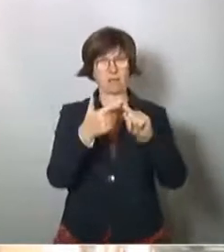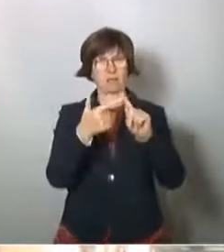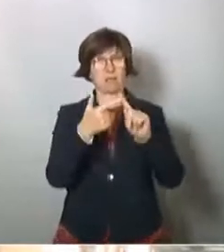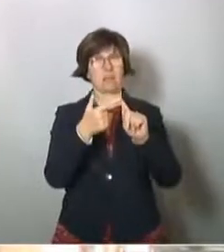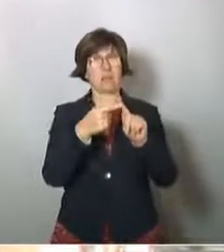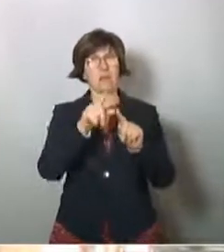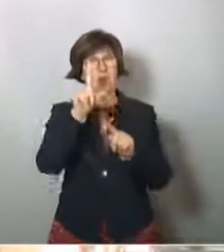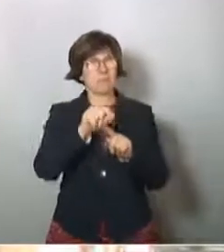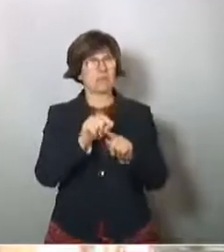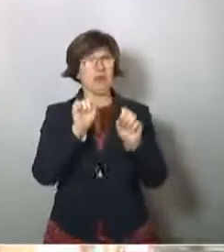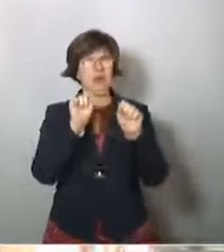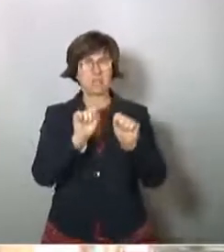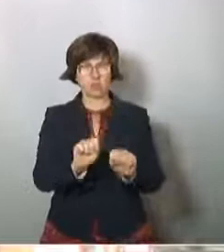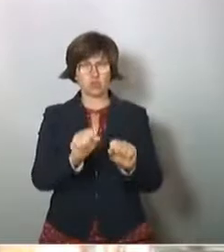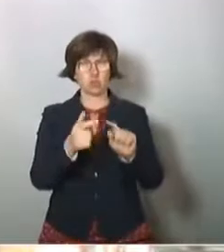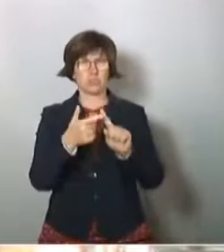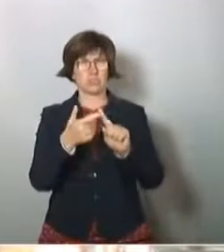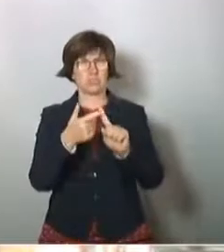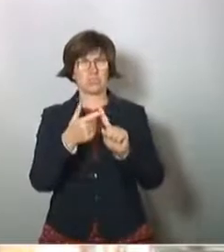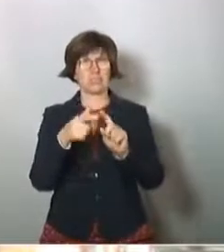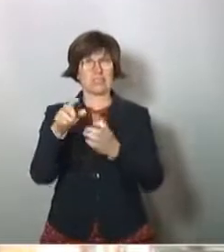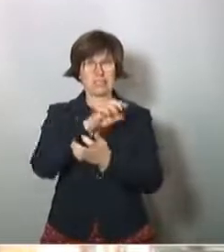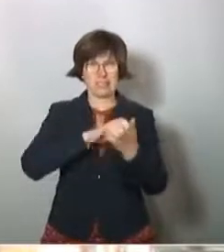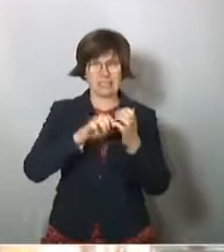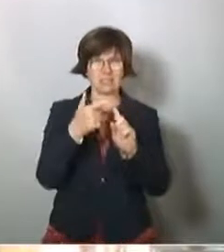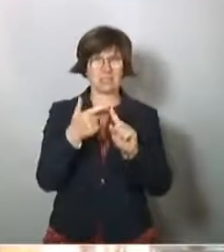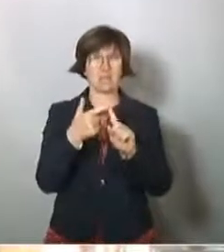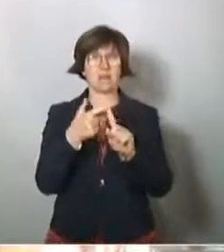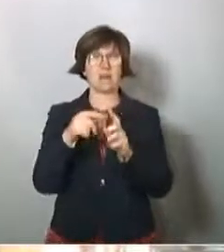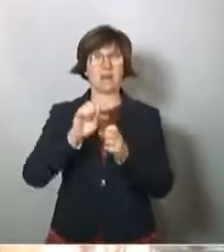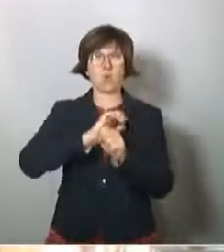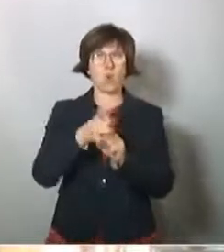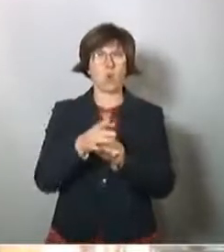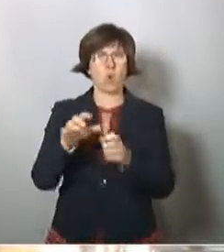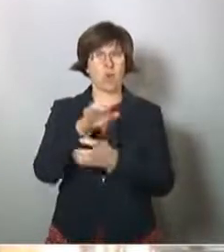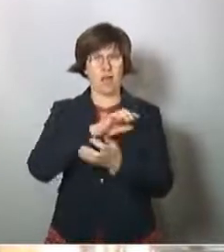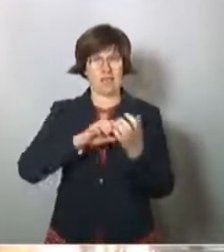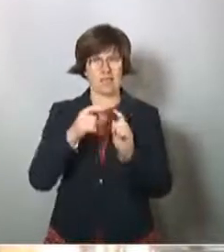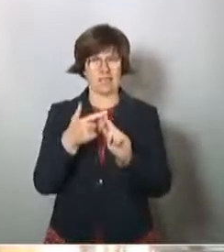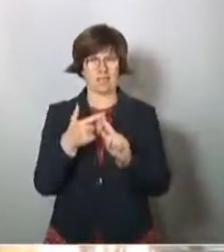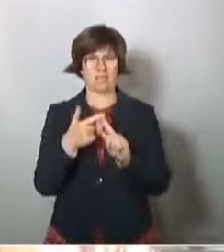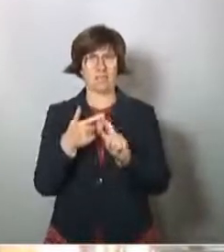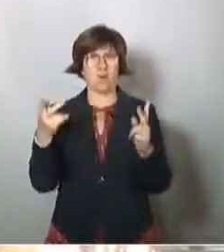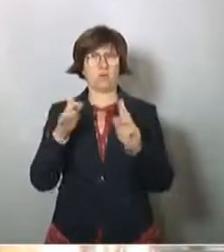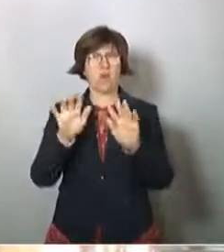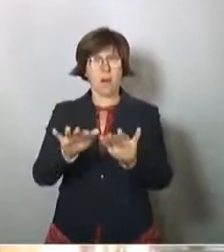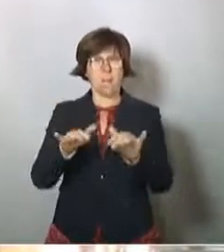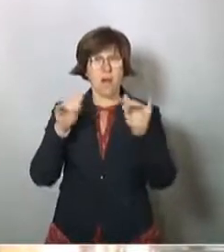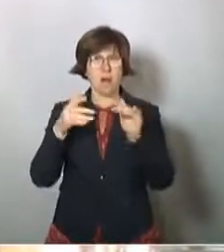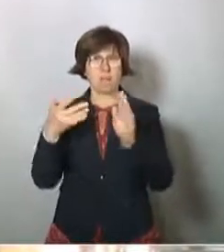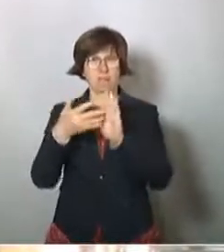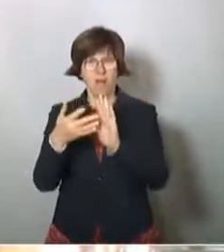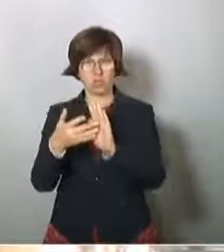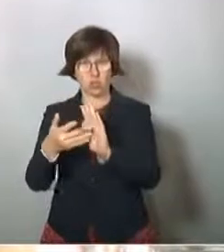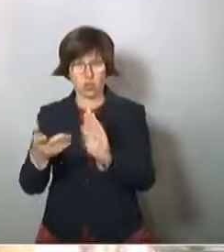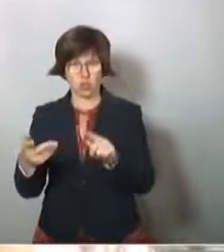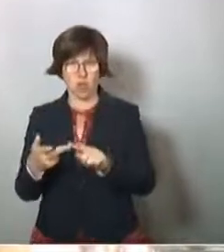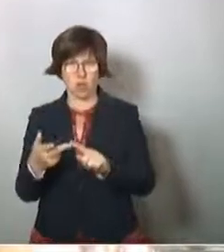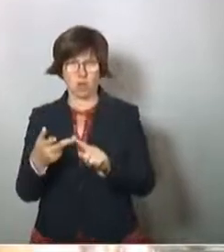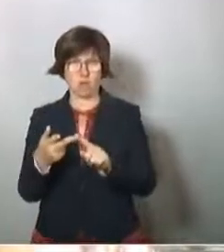Minderheitenschutz in der Krise, in der Corona-Krise oder mit parlamentarischer Kontrolle,